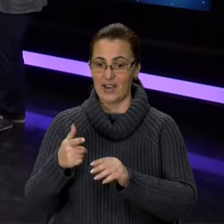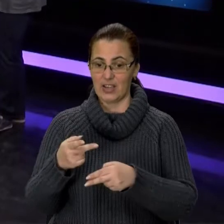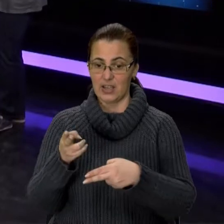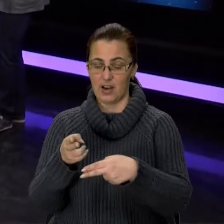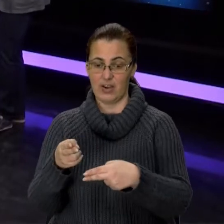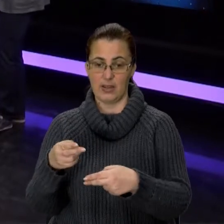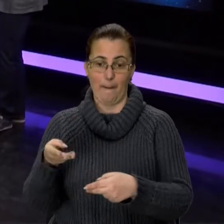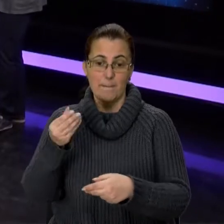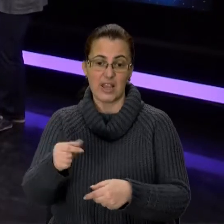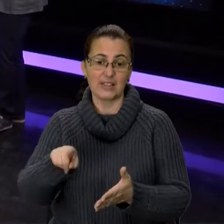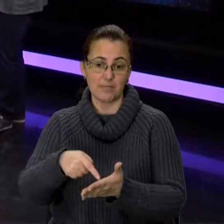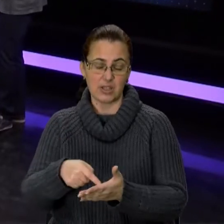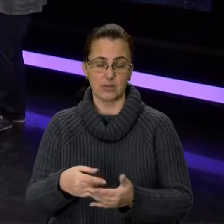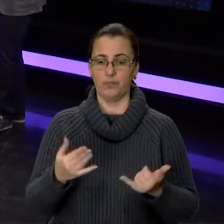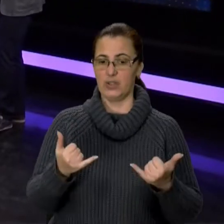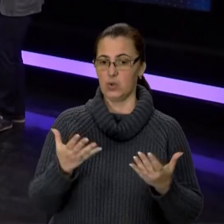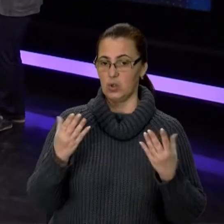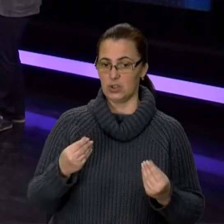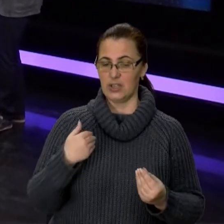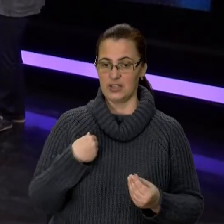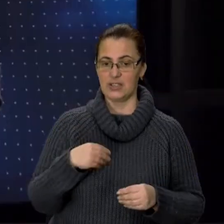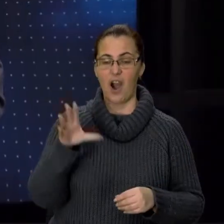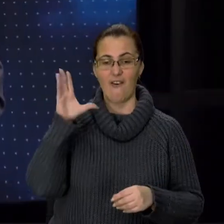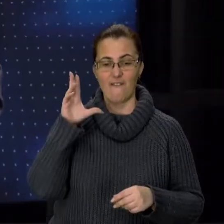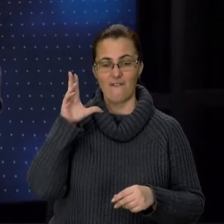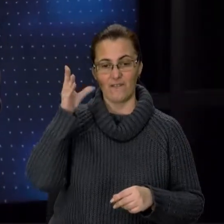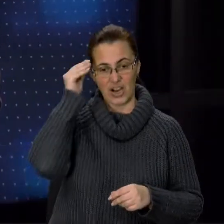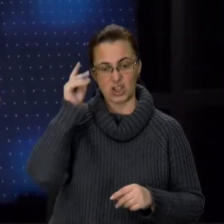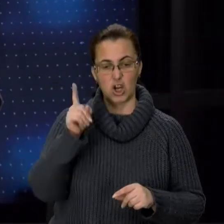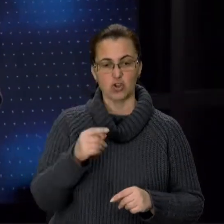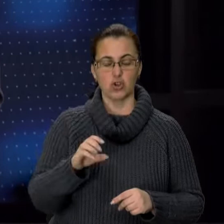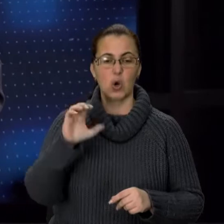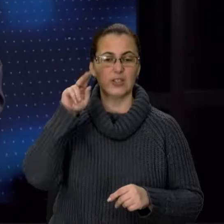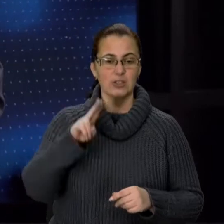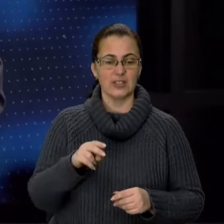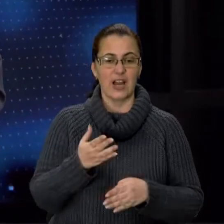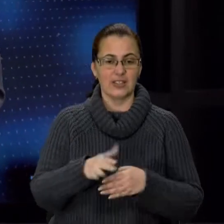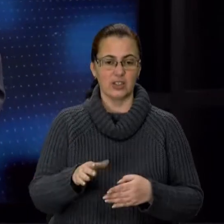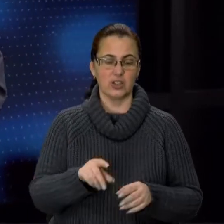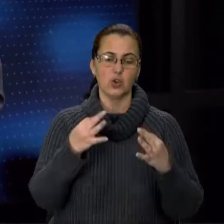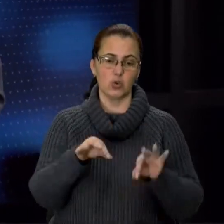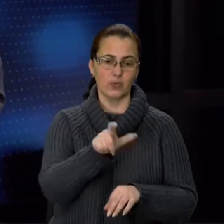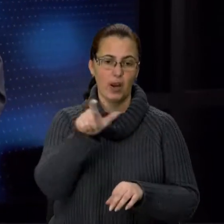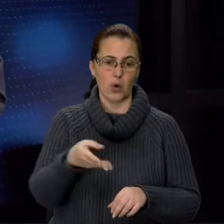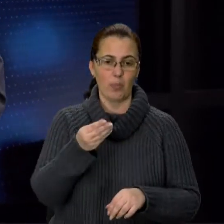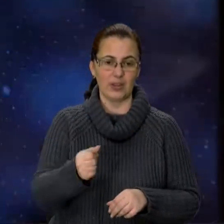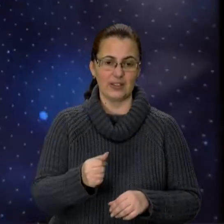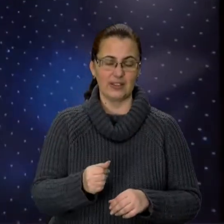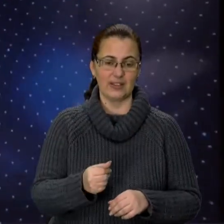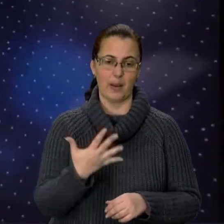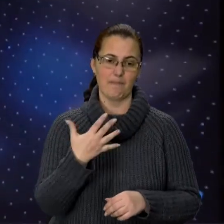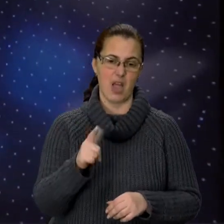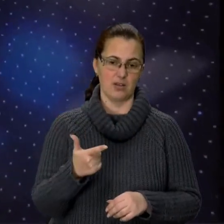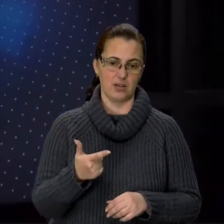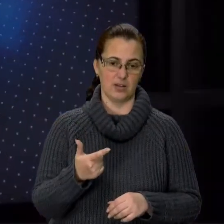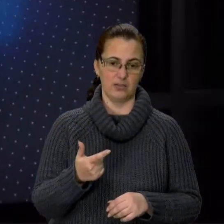місто. На сьогоднішній день я вважаю, що соціальна складова дозволяє платити мешканцям Львову не більше 5 гривень. Я вам серйозно говорю. Це якась утопія.